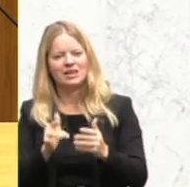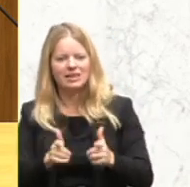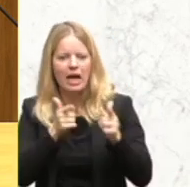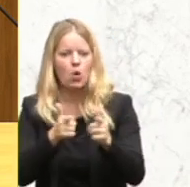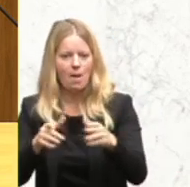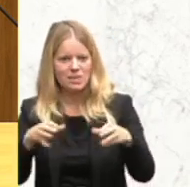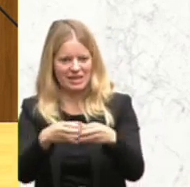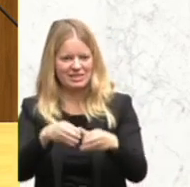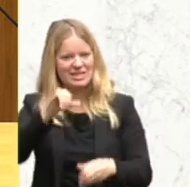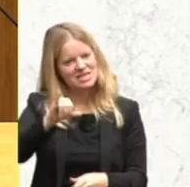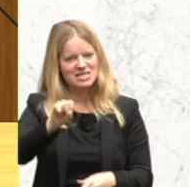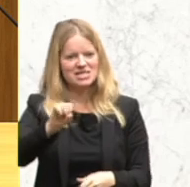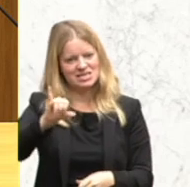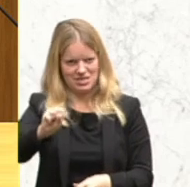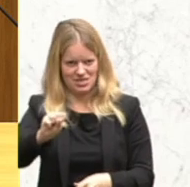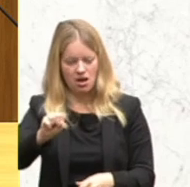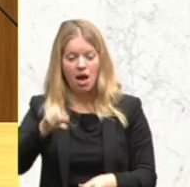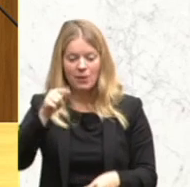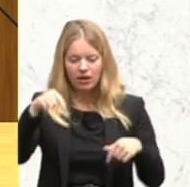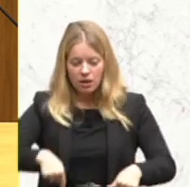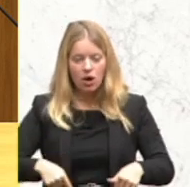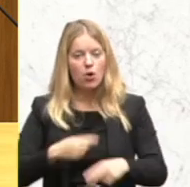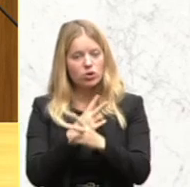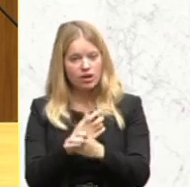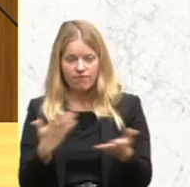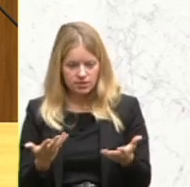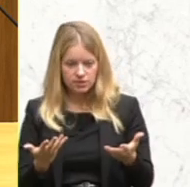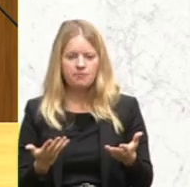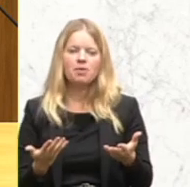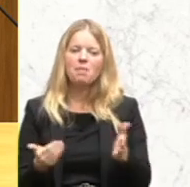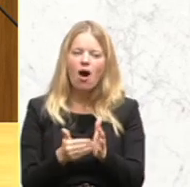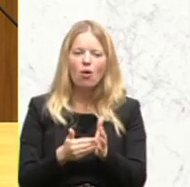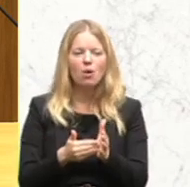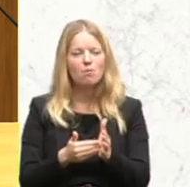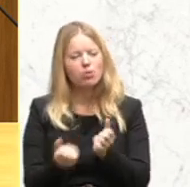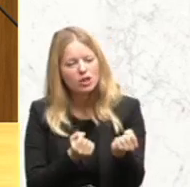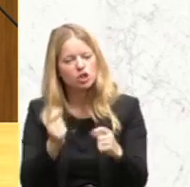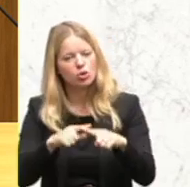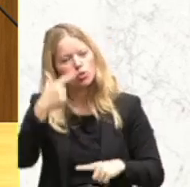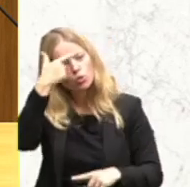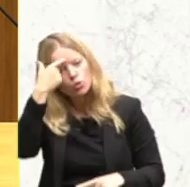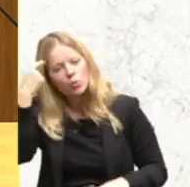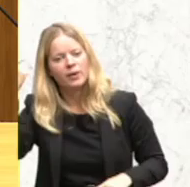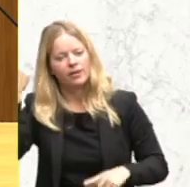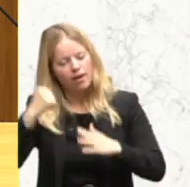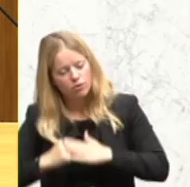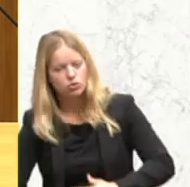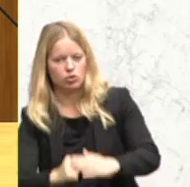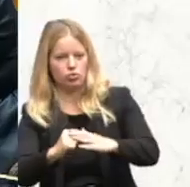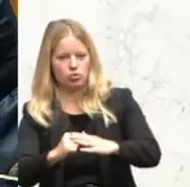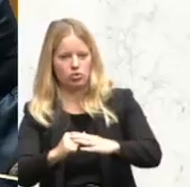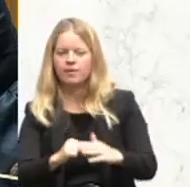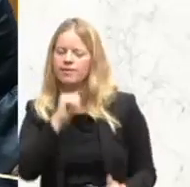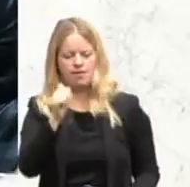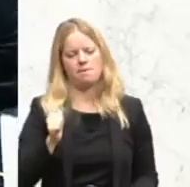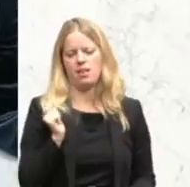Österreichern handelt es sich aber dabei um politische und humanitäre Unterstützung. Keine militärische Beteiligung,